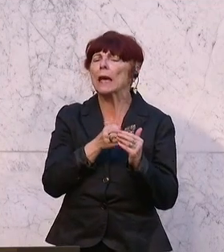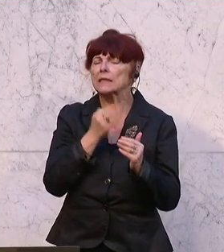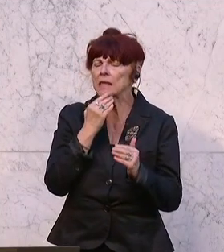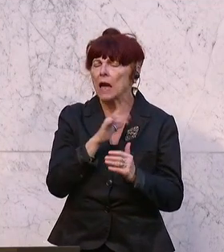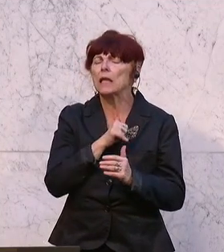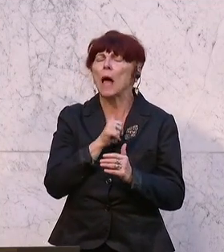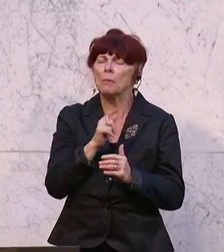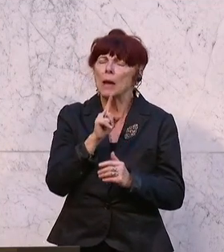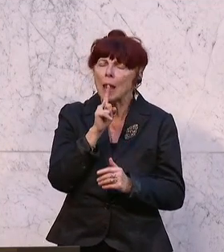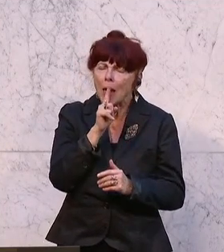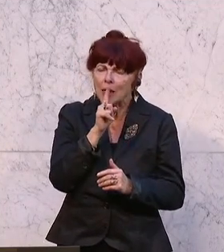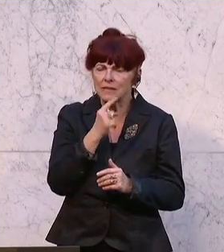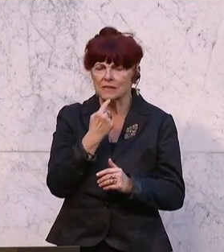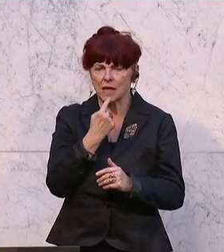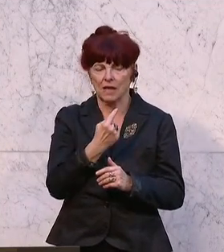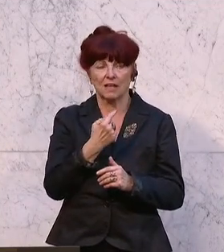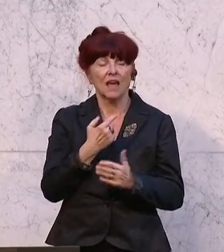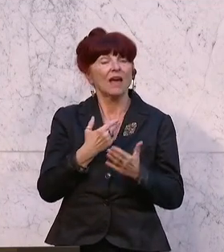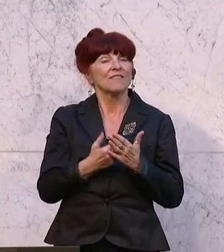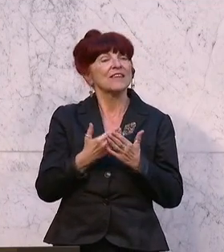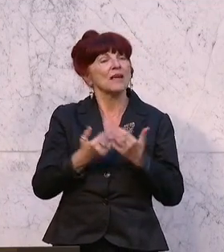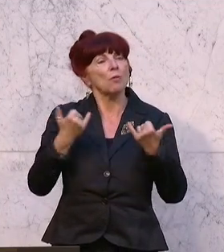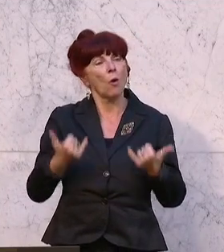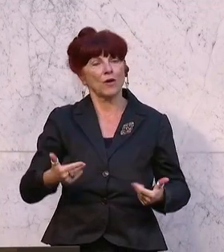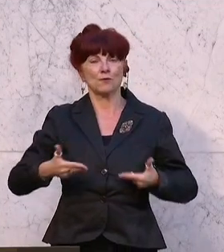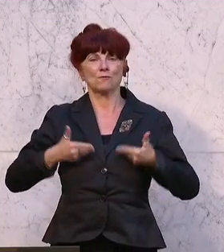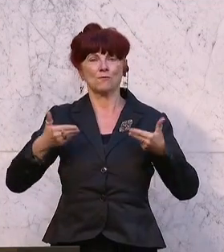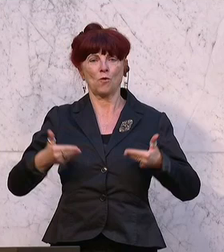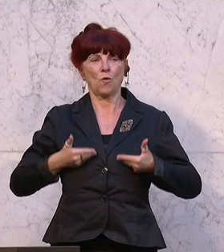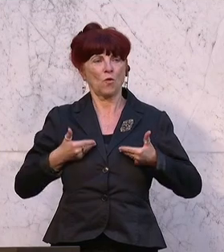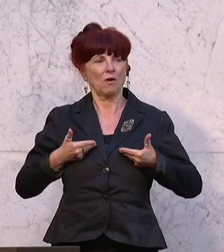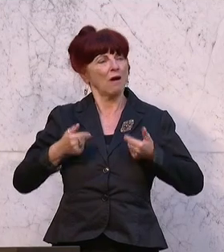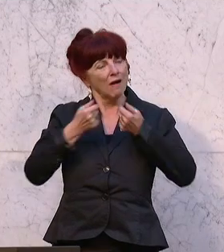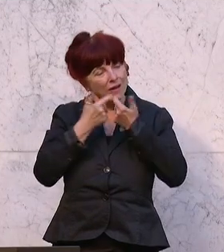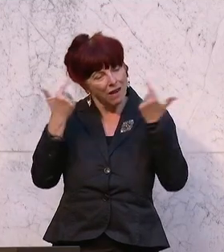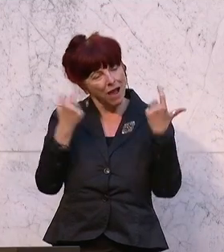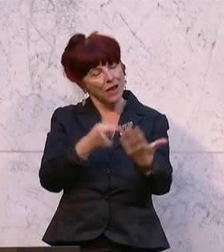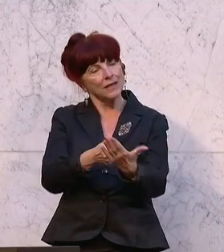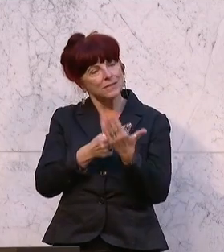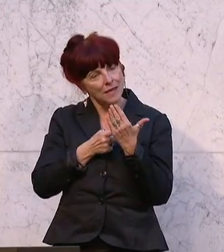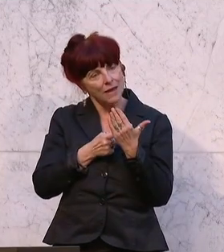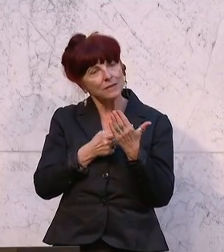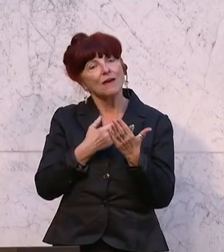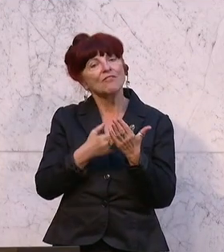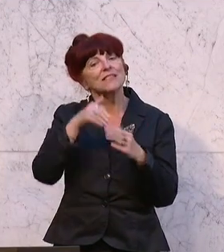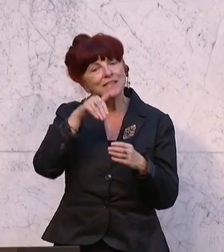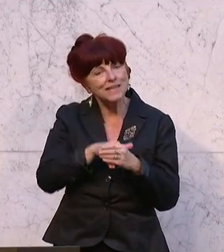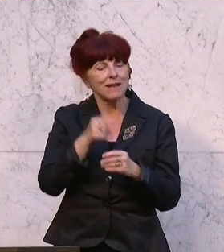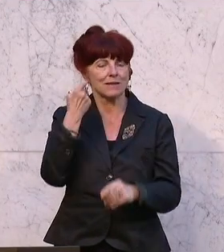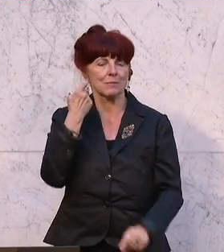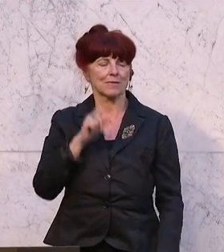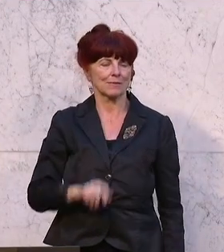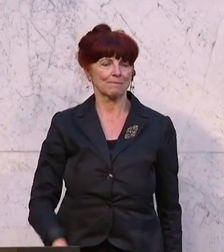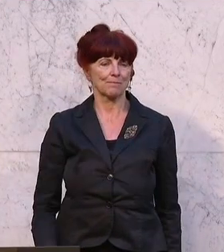Und insofern bin ich heute froh, dass es da deutlich geworden ist, worum es auch geht. Und